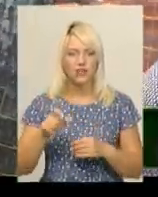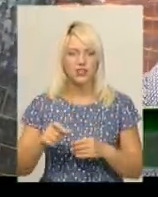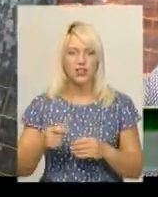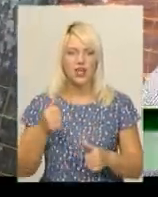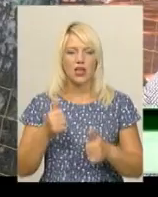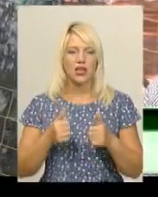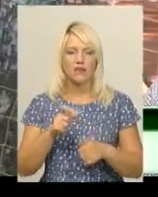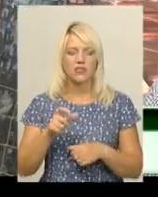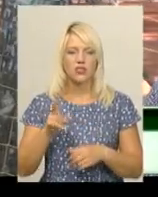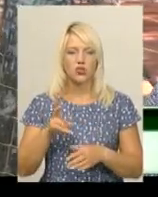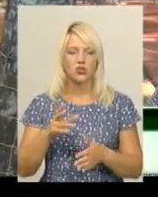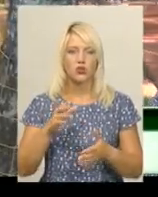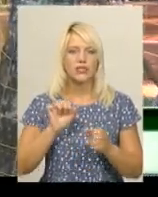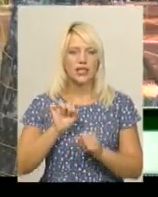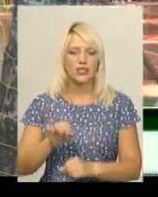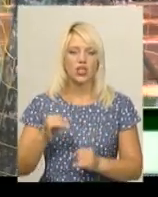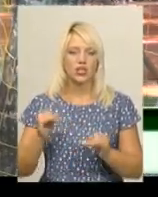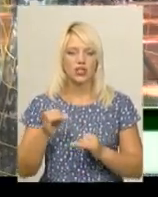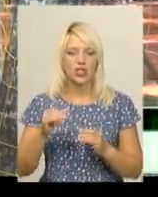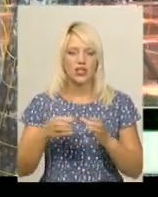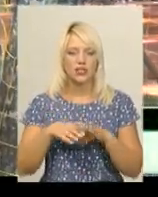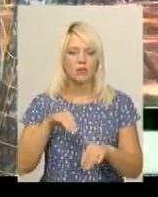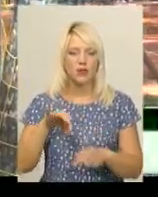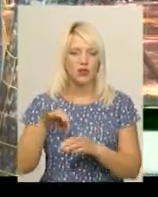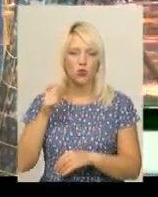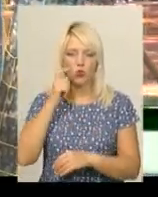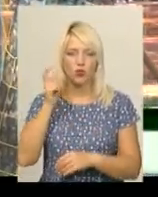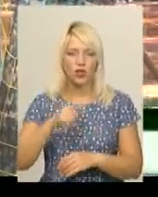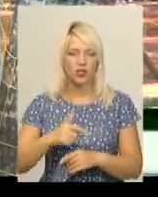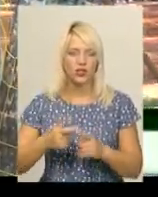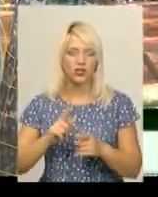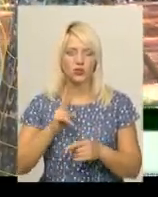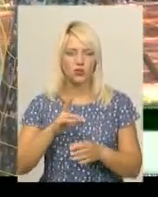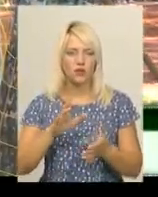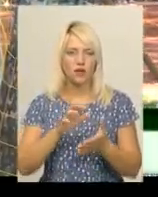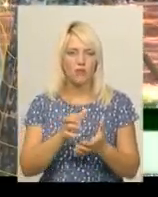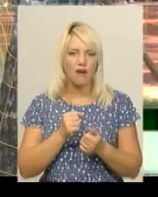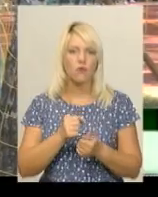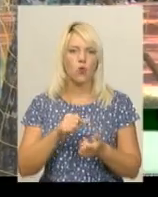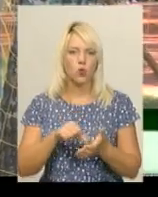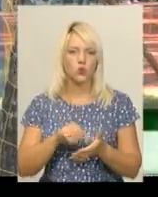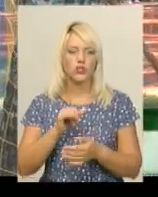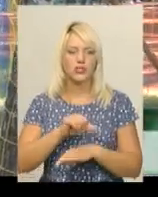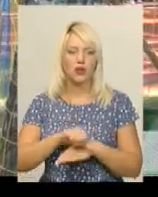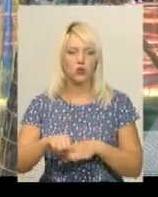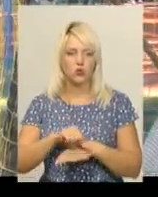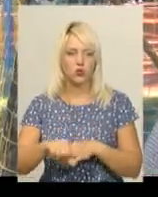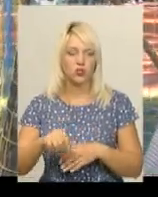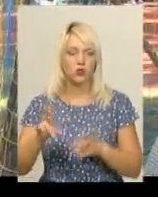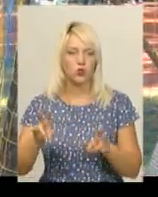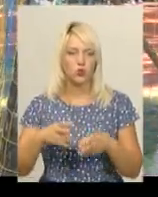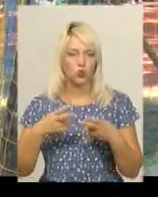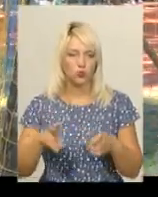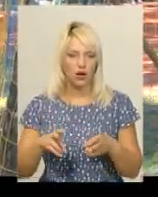які захищали інтереси збірної України, гравці, які приймали участь в закордонних клубах.